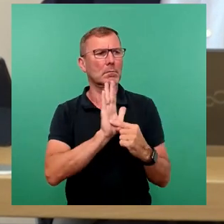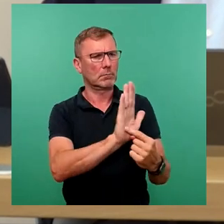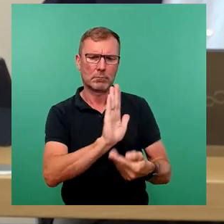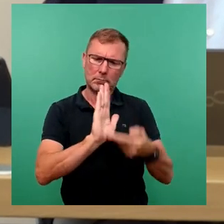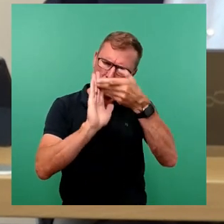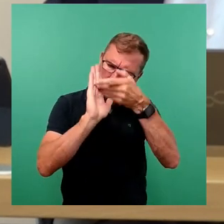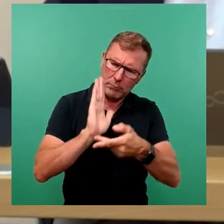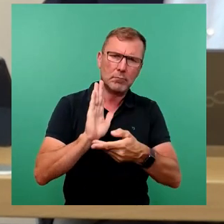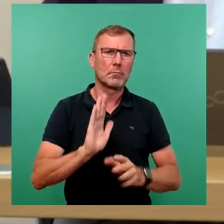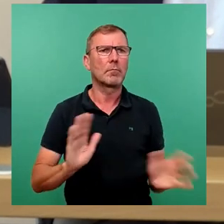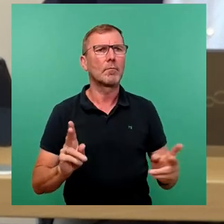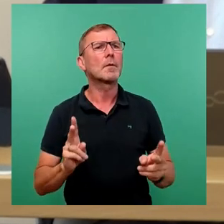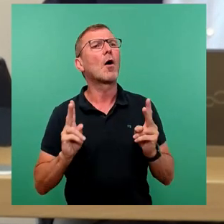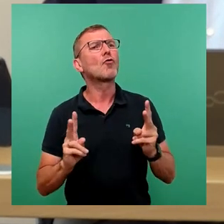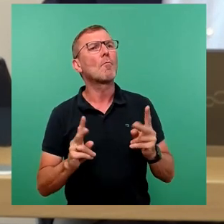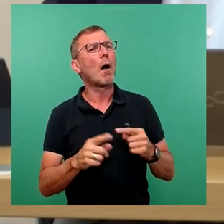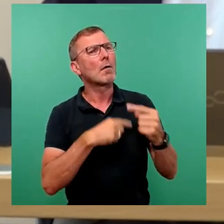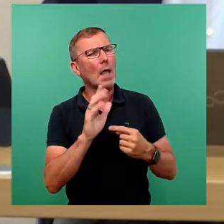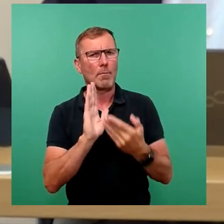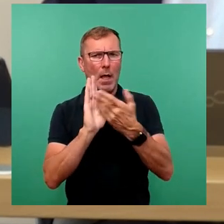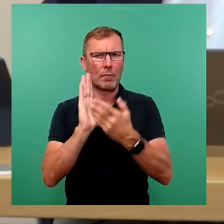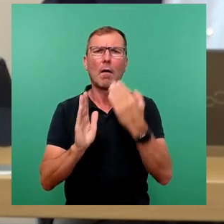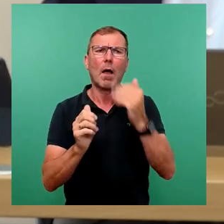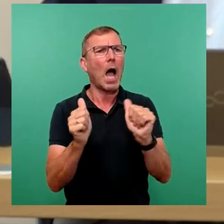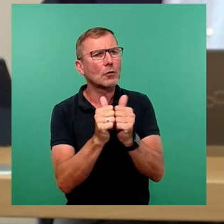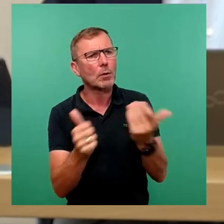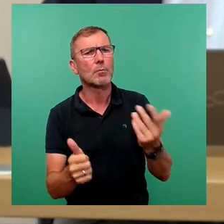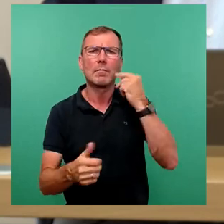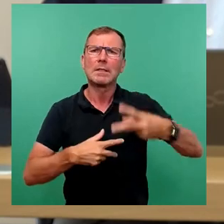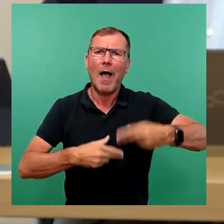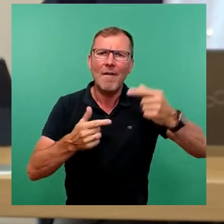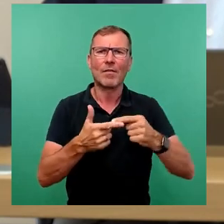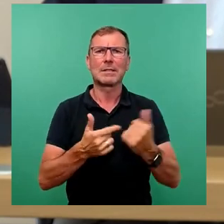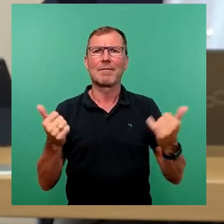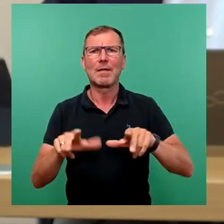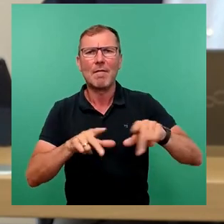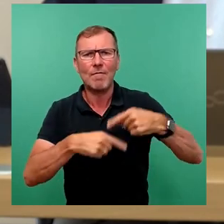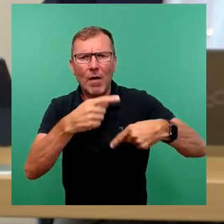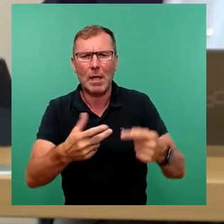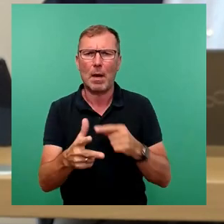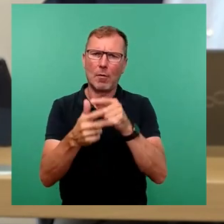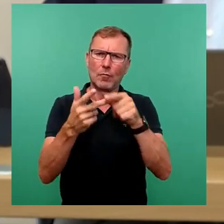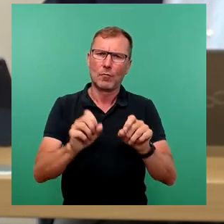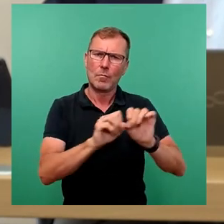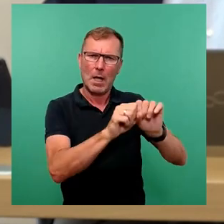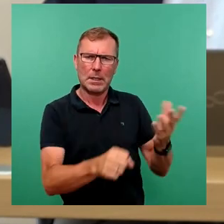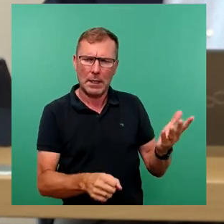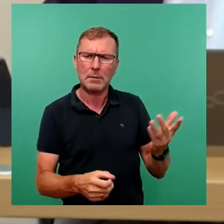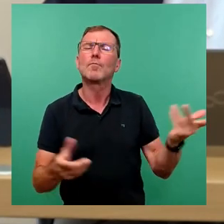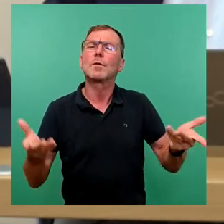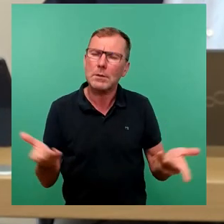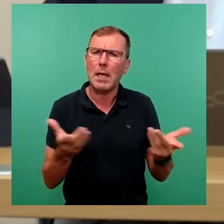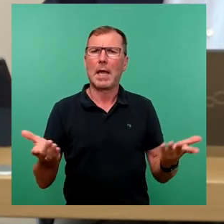mit auch nochmal an Handgabe, wer sind die Ansprechpartner, was sind Fristen, wie läuft das Verfahren, entsprechend das zu erleichtern.